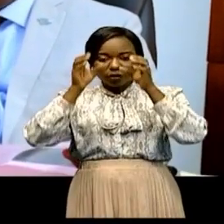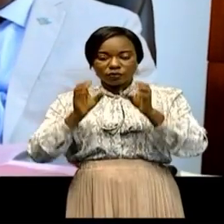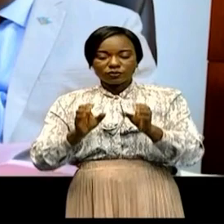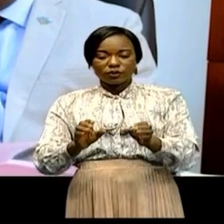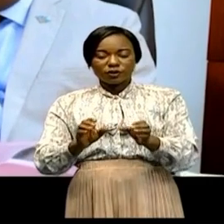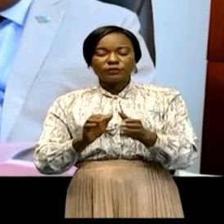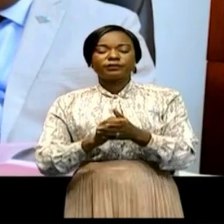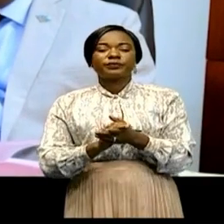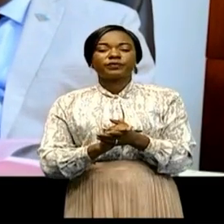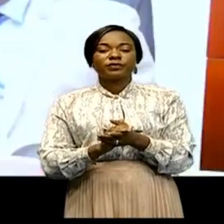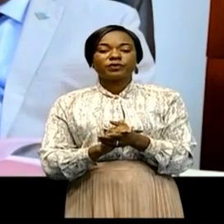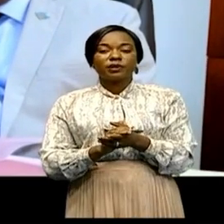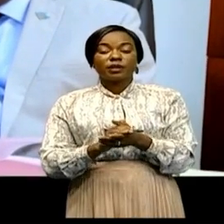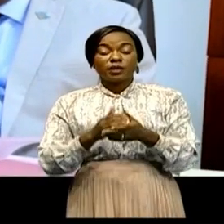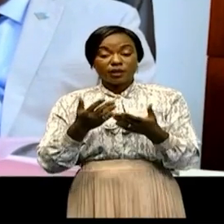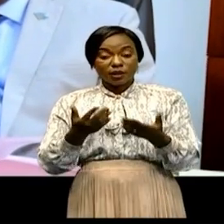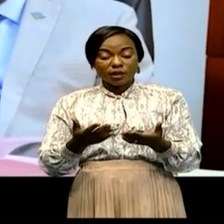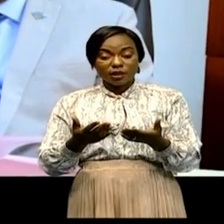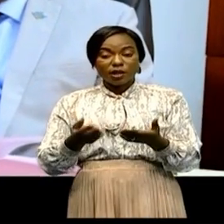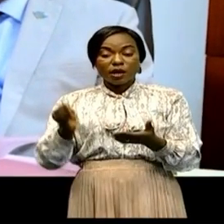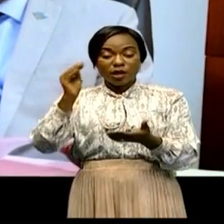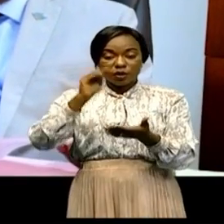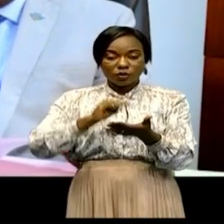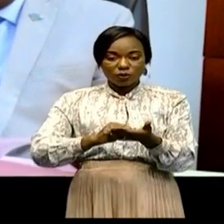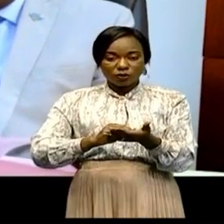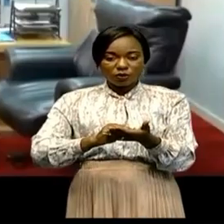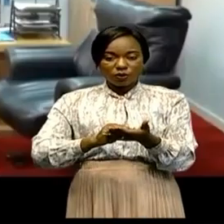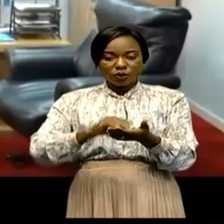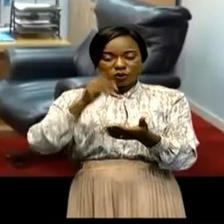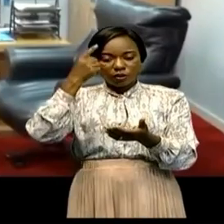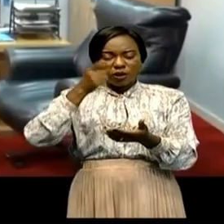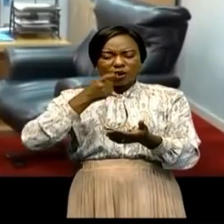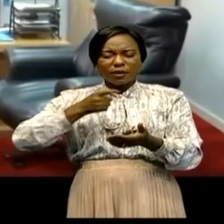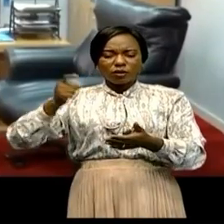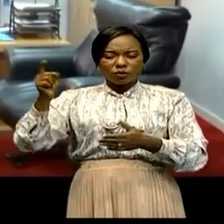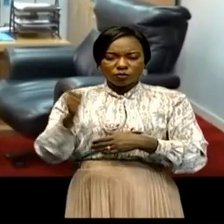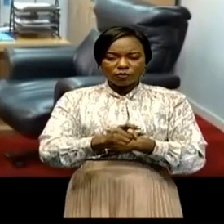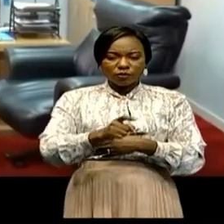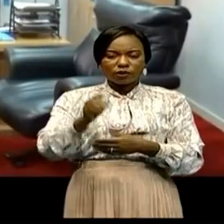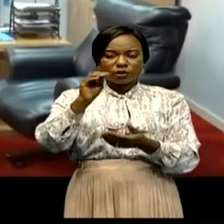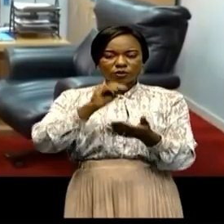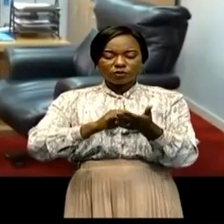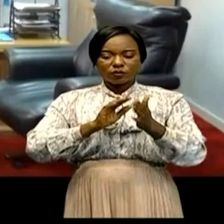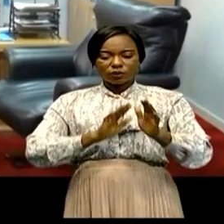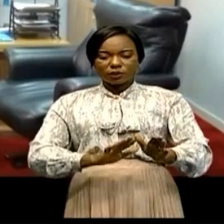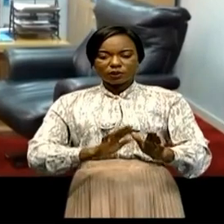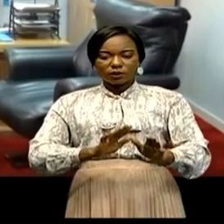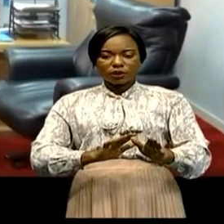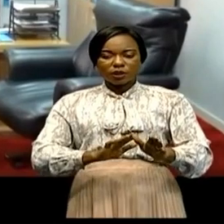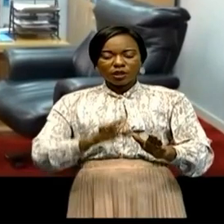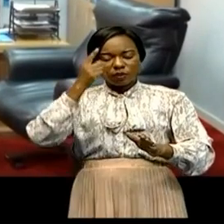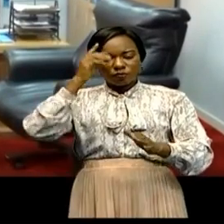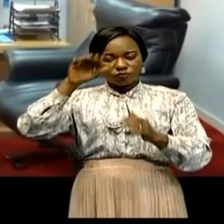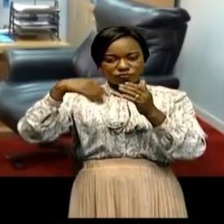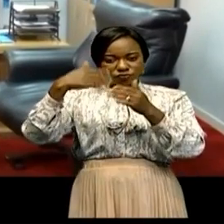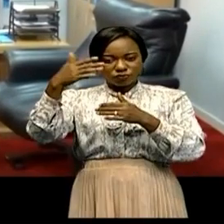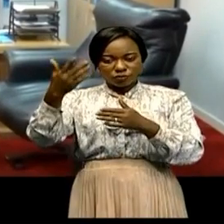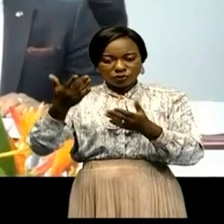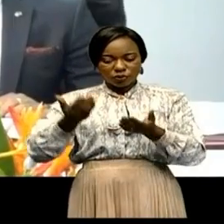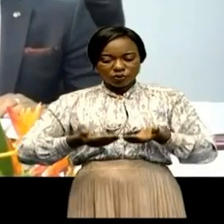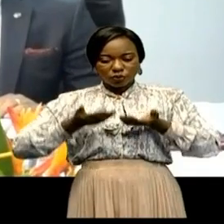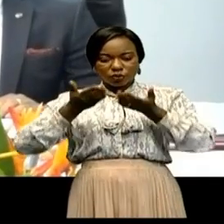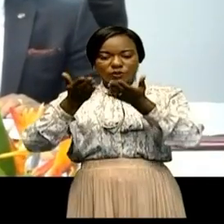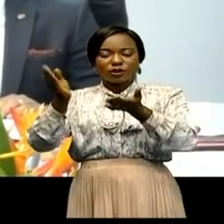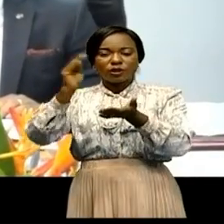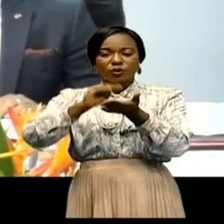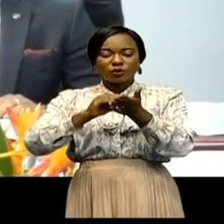La prorogation, une nouvelle prorogation s'est donc imposée en attendant l'aboutissement de la procédure d'appel d'offres en cours